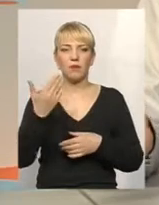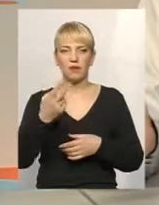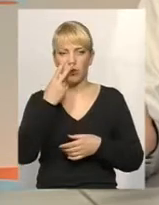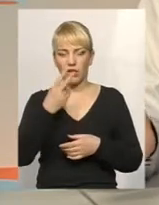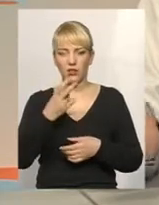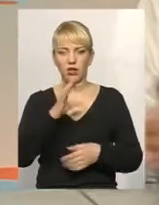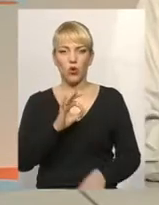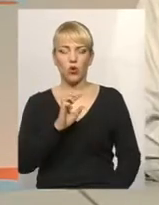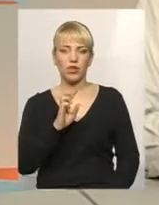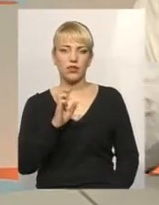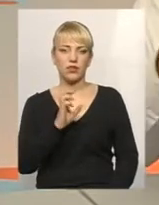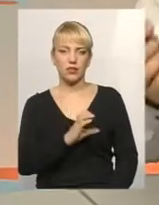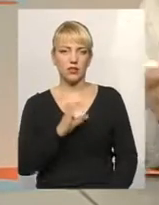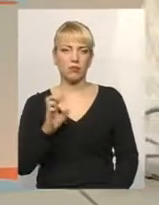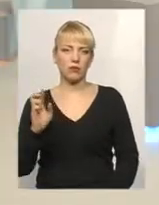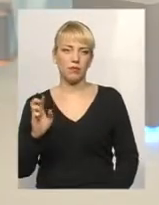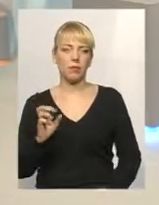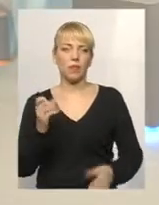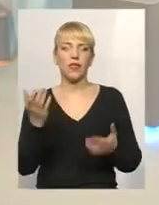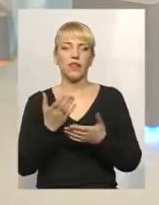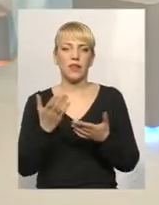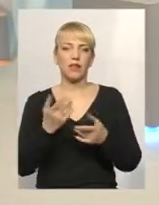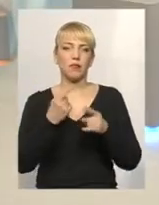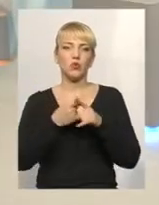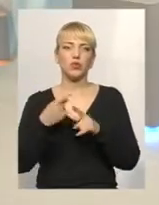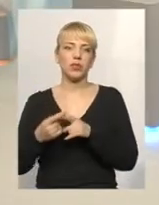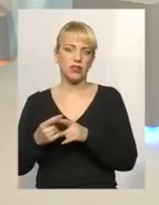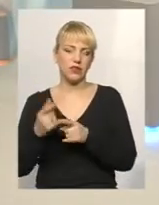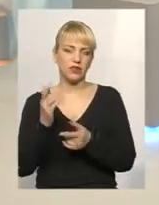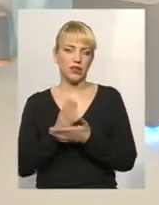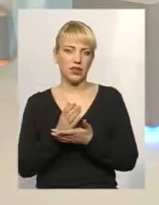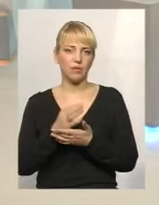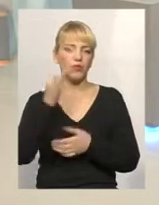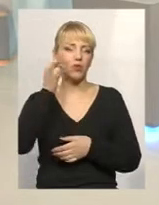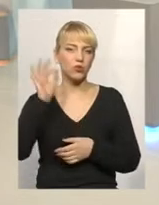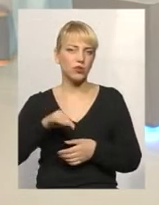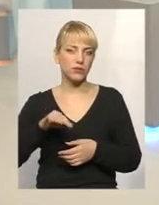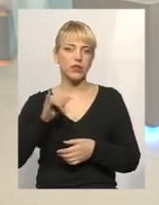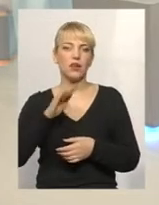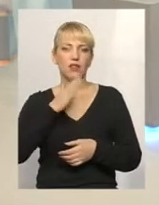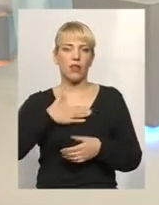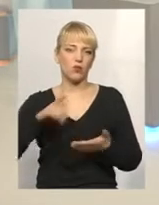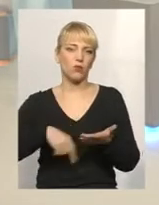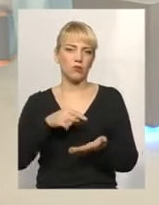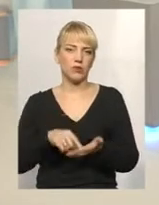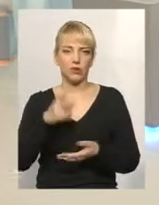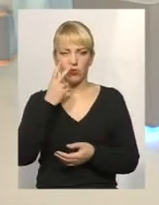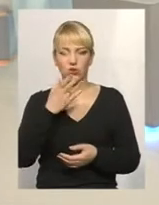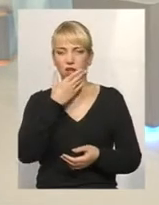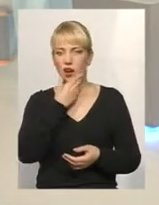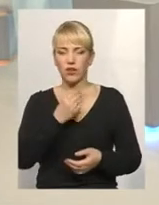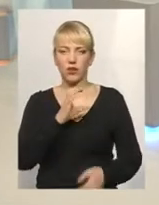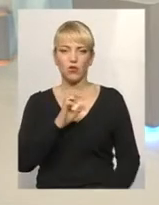ОСББ, позитивний досвід нашого міста. Покажіть гарне